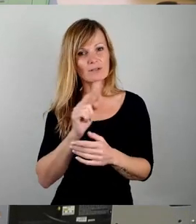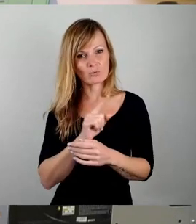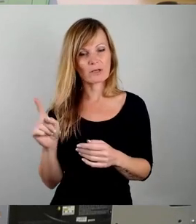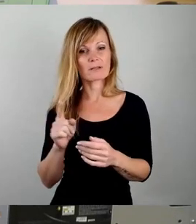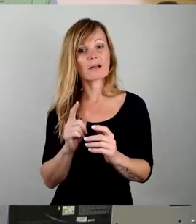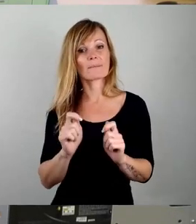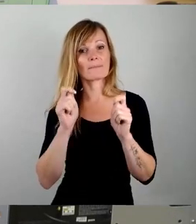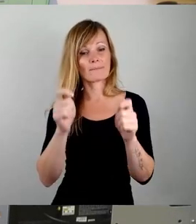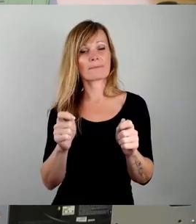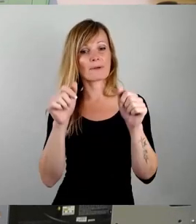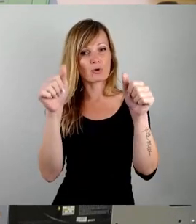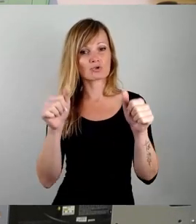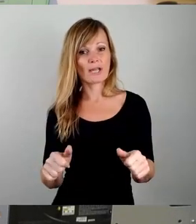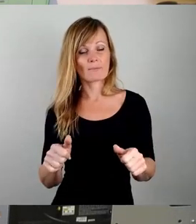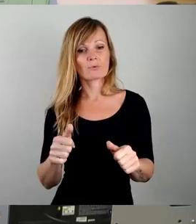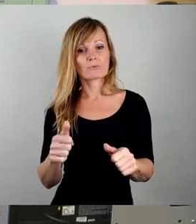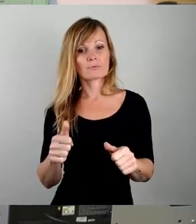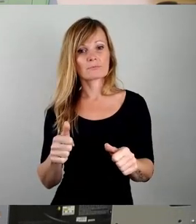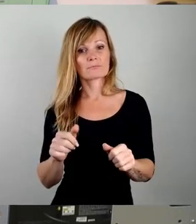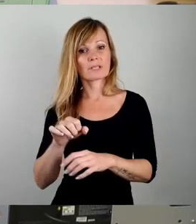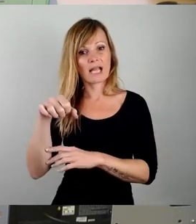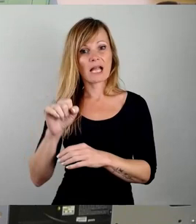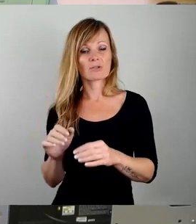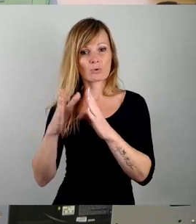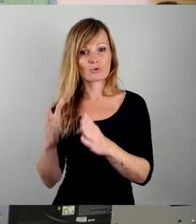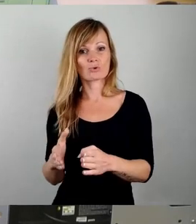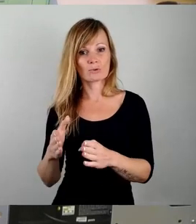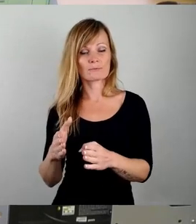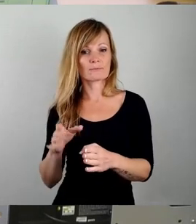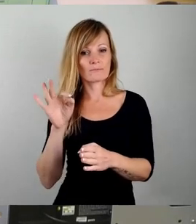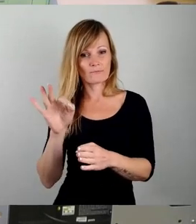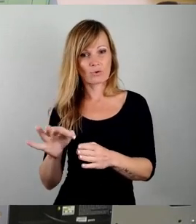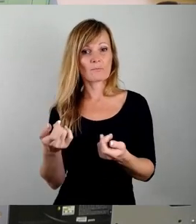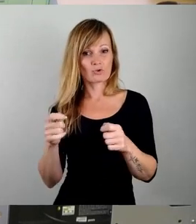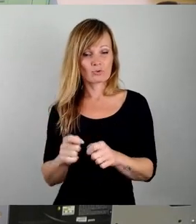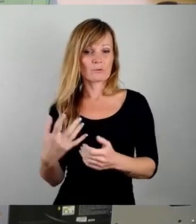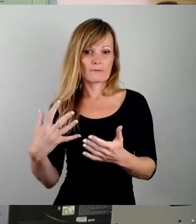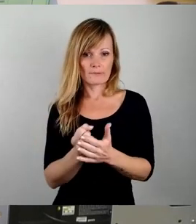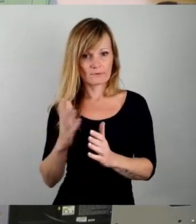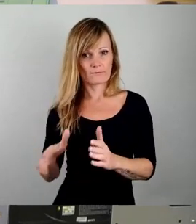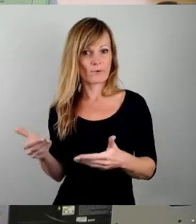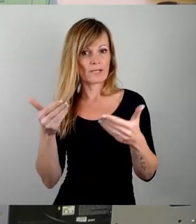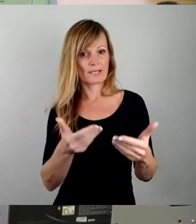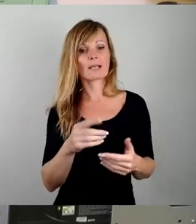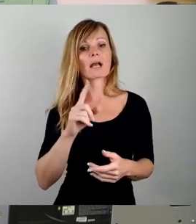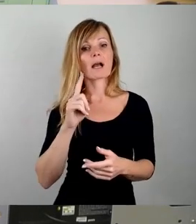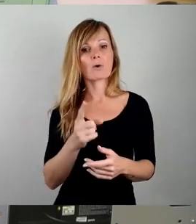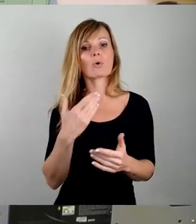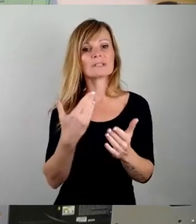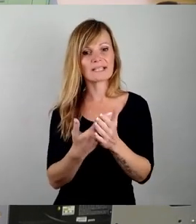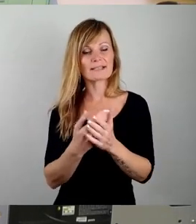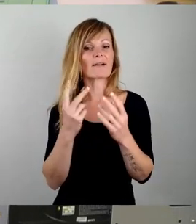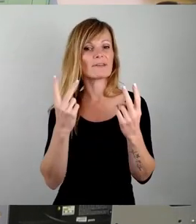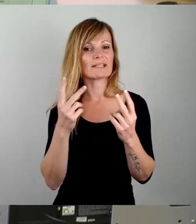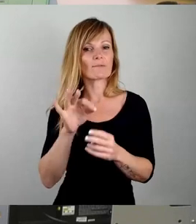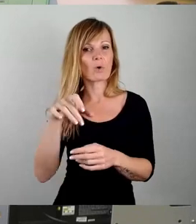eines Garagengrundstückes zur Beschlussfassung vorzulegen, sondern auch die Beabsichtung, das ist das Entscheidende für die